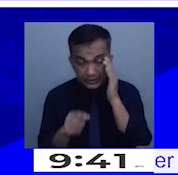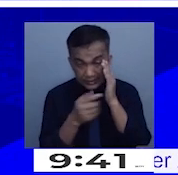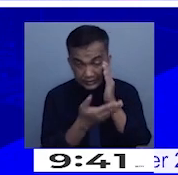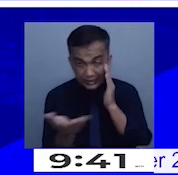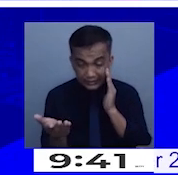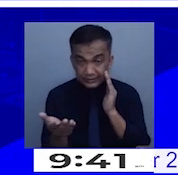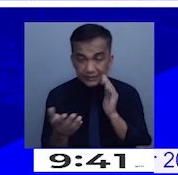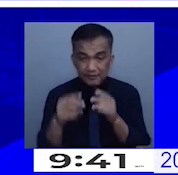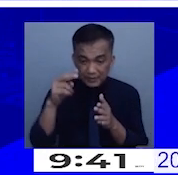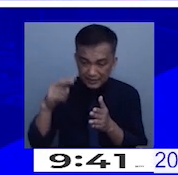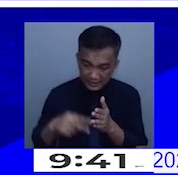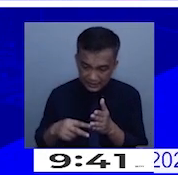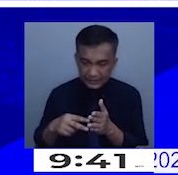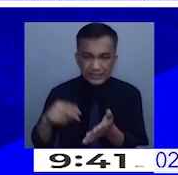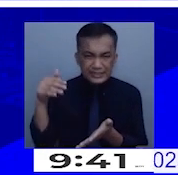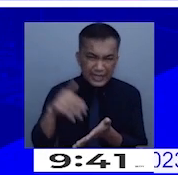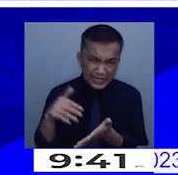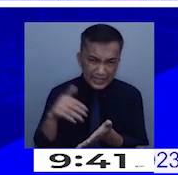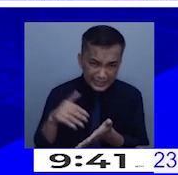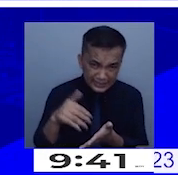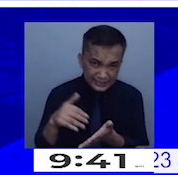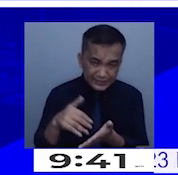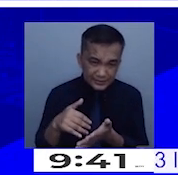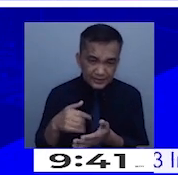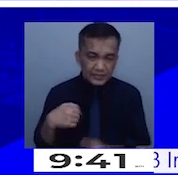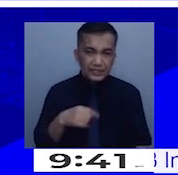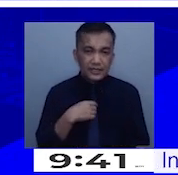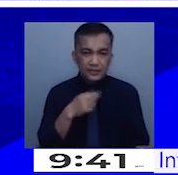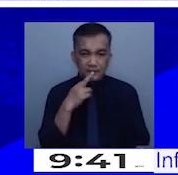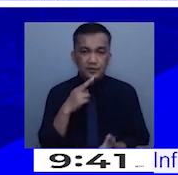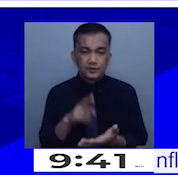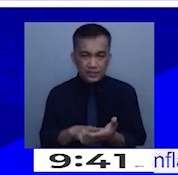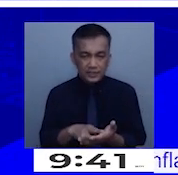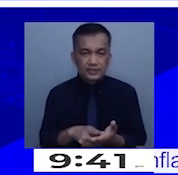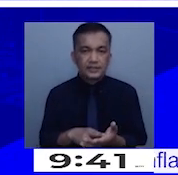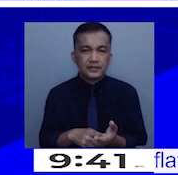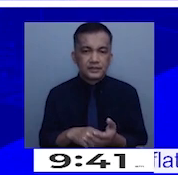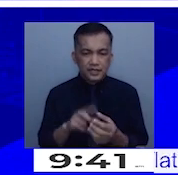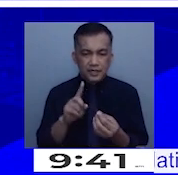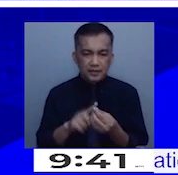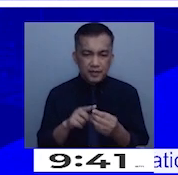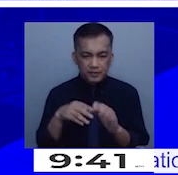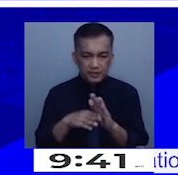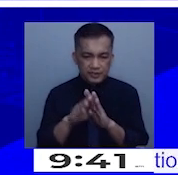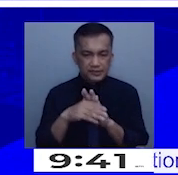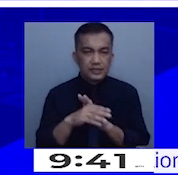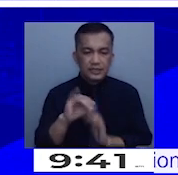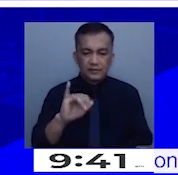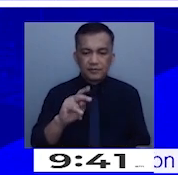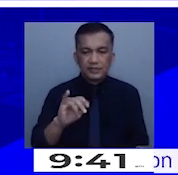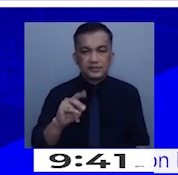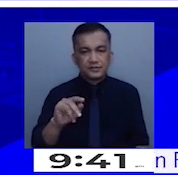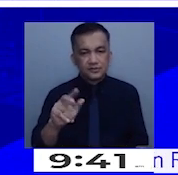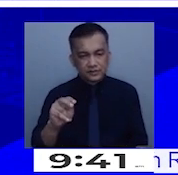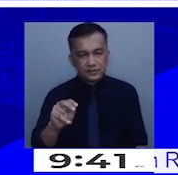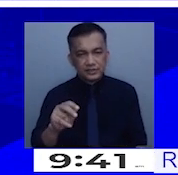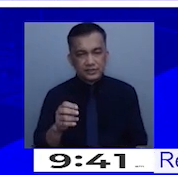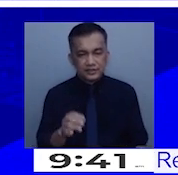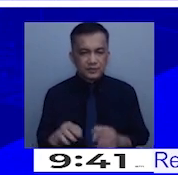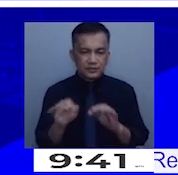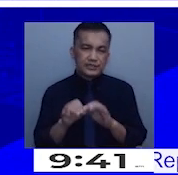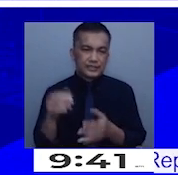Nabasahin at araling mabuti ang aming report tungkol sa inflation sa bansa. Kailangan talagang aralin natin.